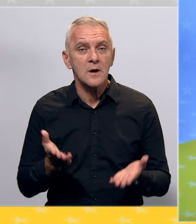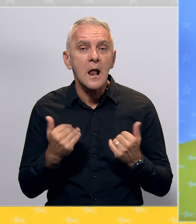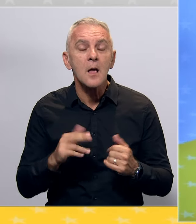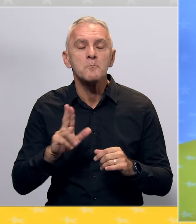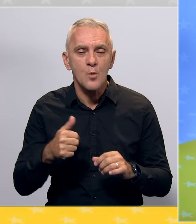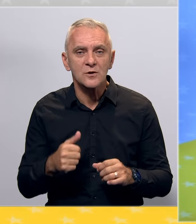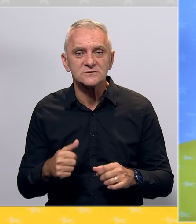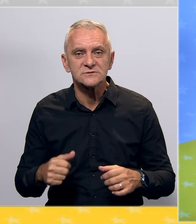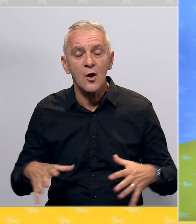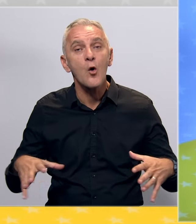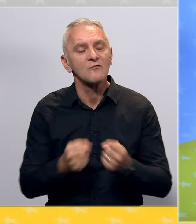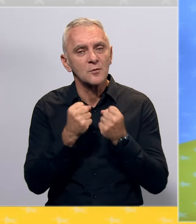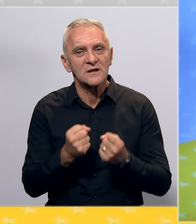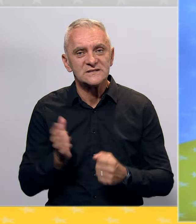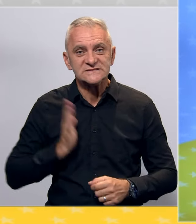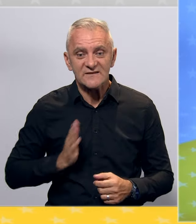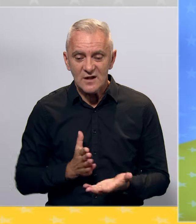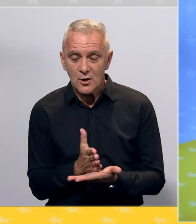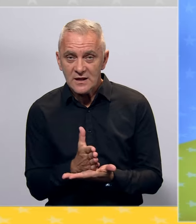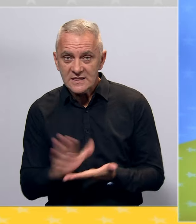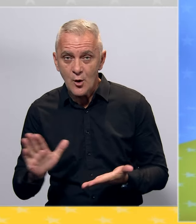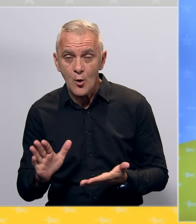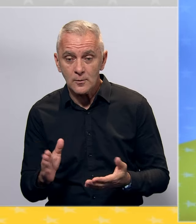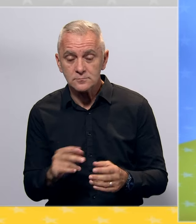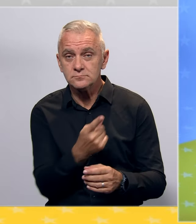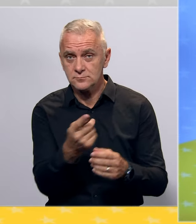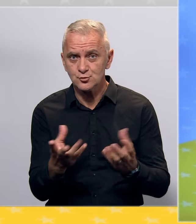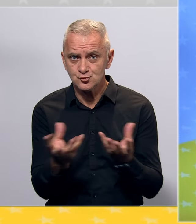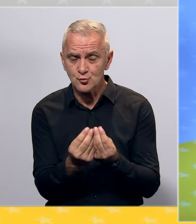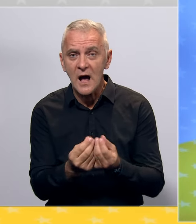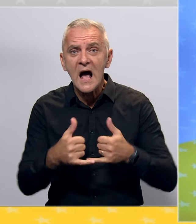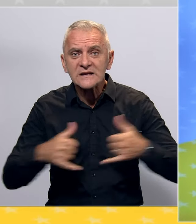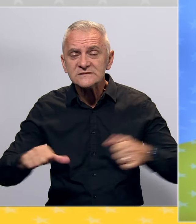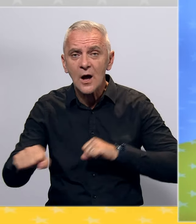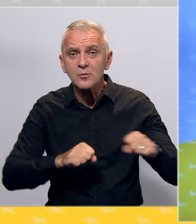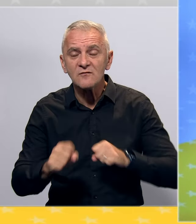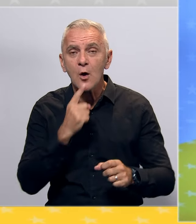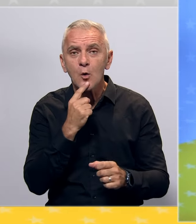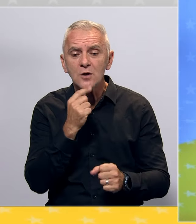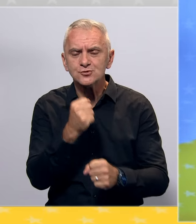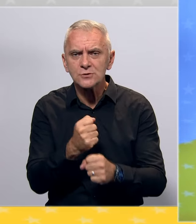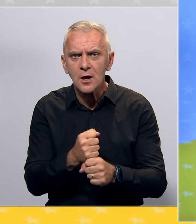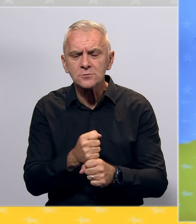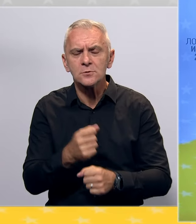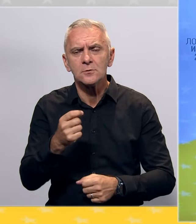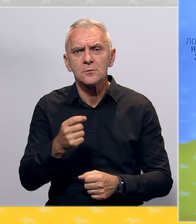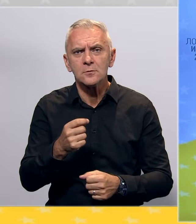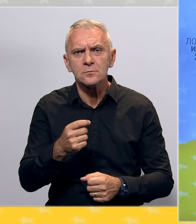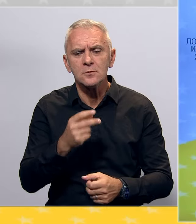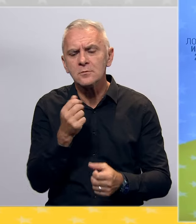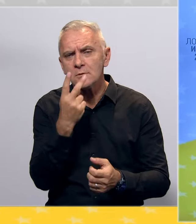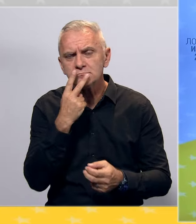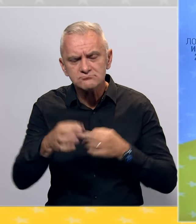oformiti civilno tijelo pri gradskoj upravi koje će koordinisati i viršiti nadzor i sugestije